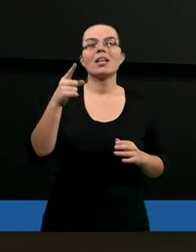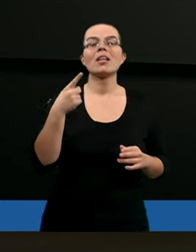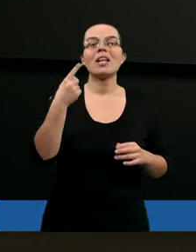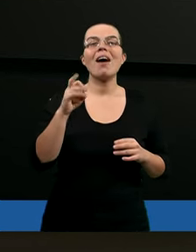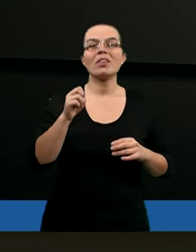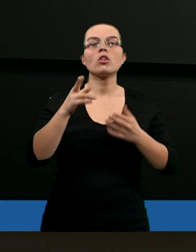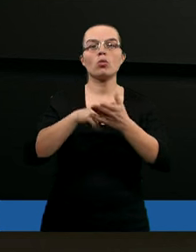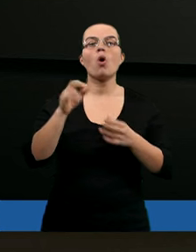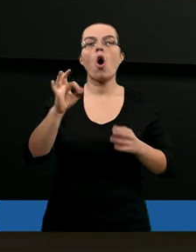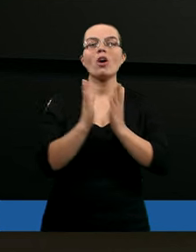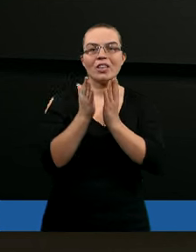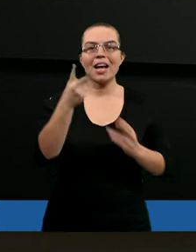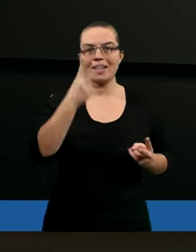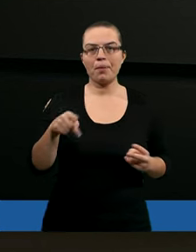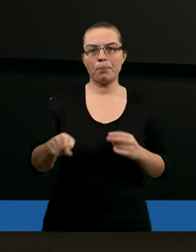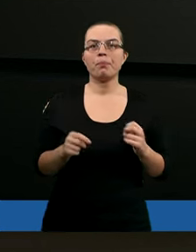wydarzyły się?